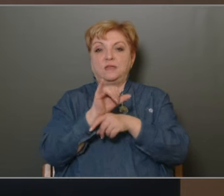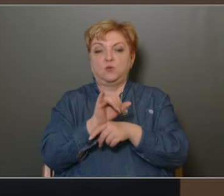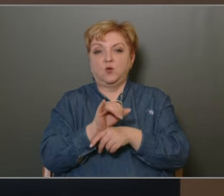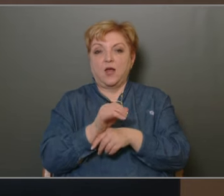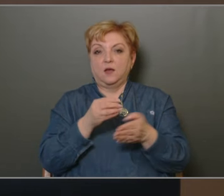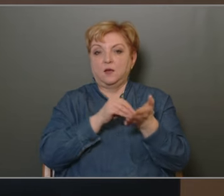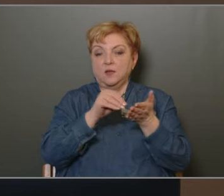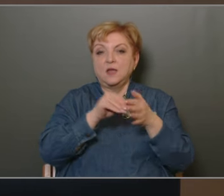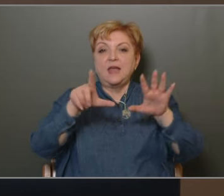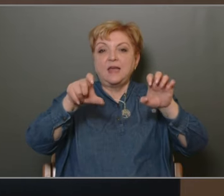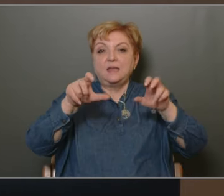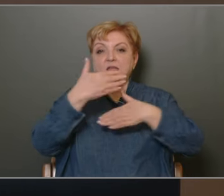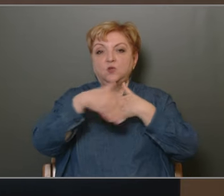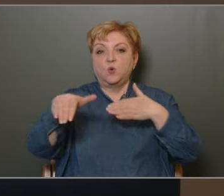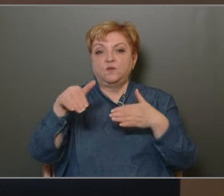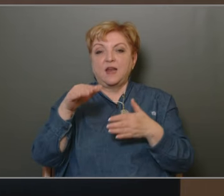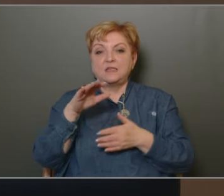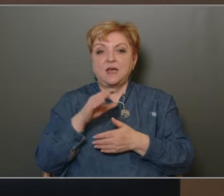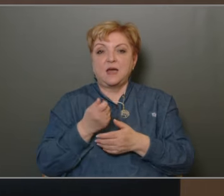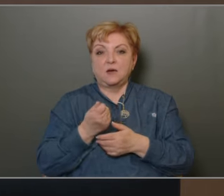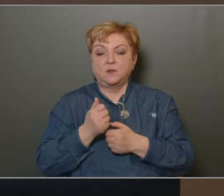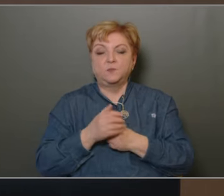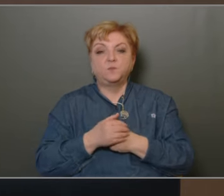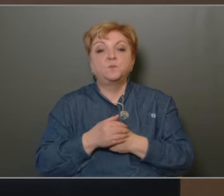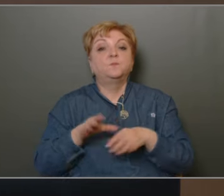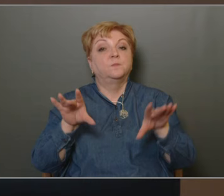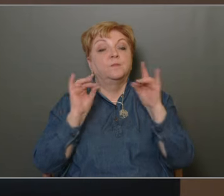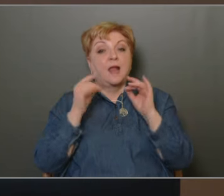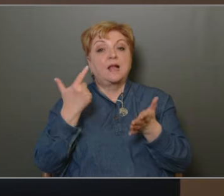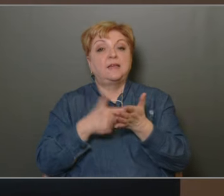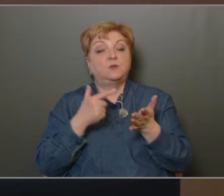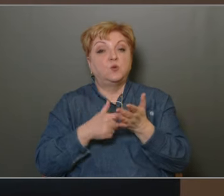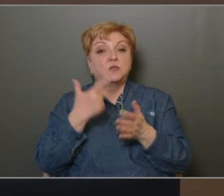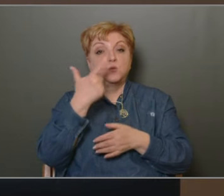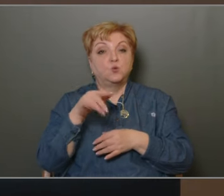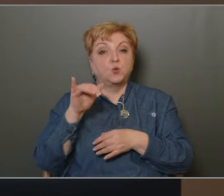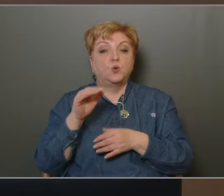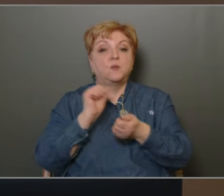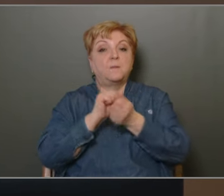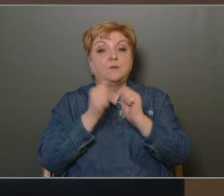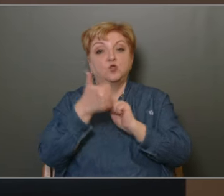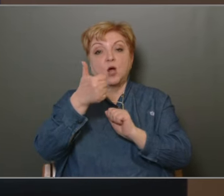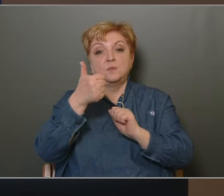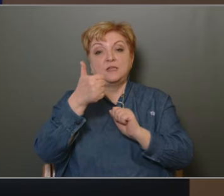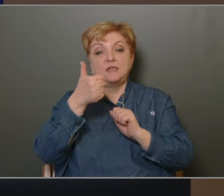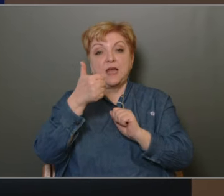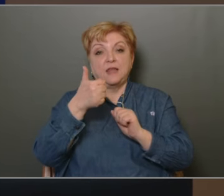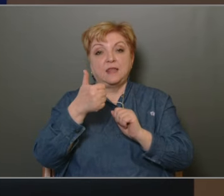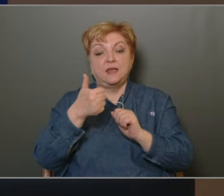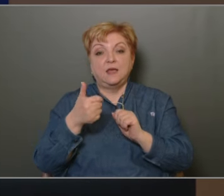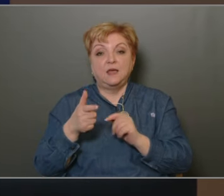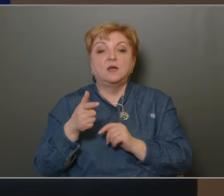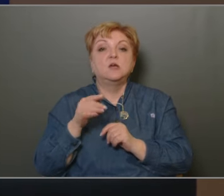javadalmazását 750. ezer forintban állapítja meg, és megválasztja 2025. május 31-ig, Szűcs